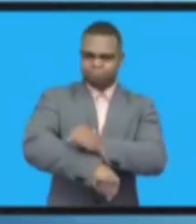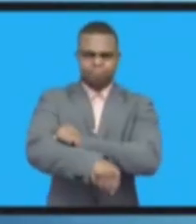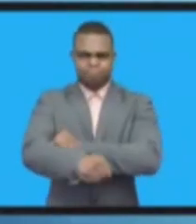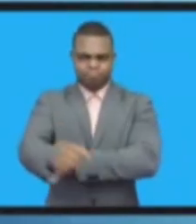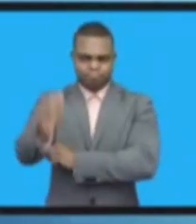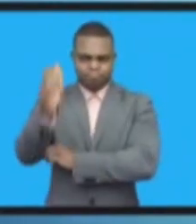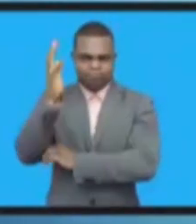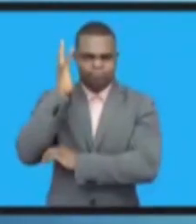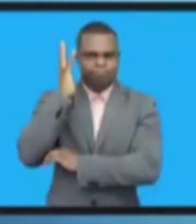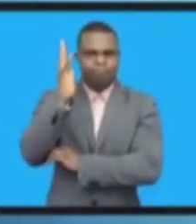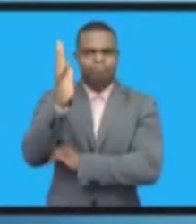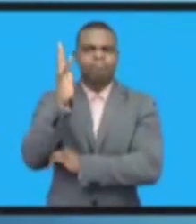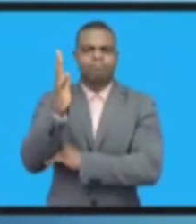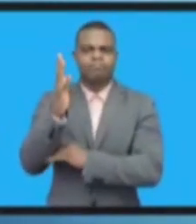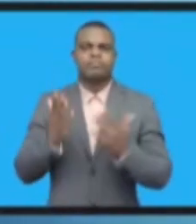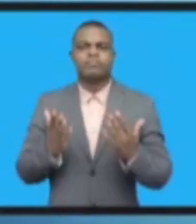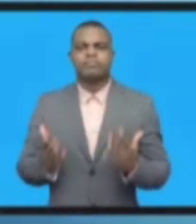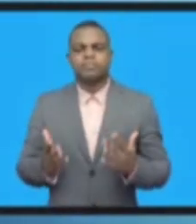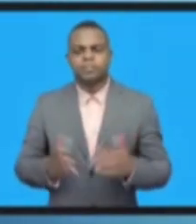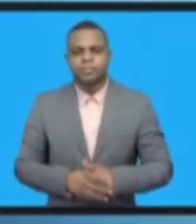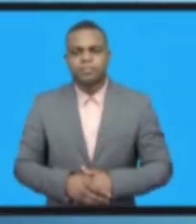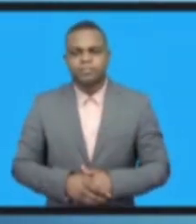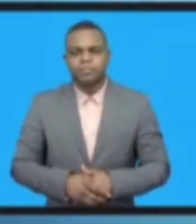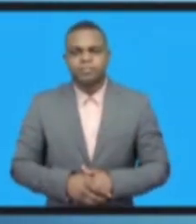и засучу рукава сейчас. Я это всегда делаю.